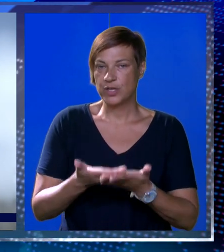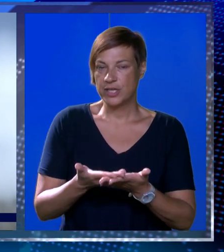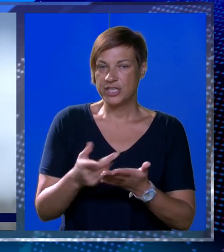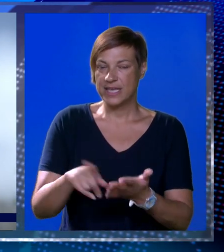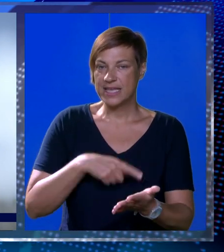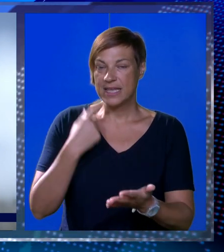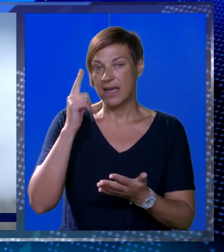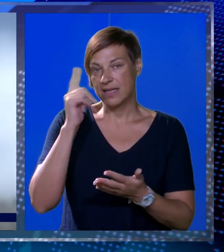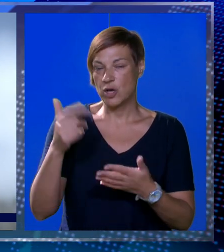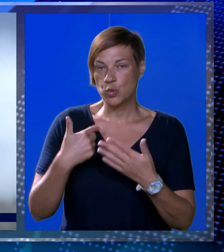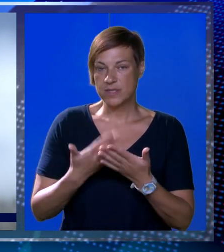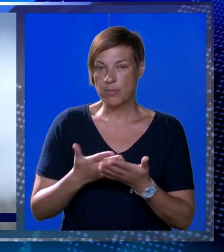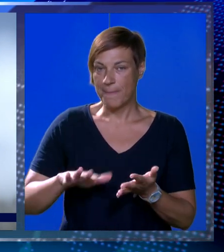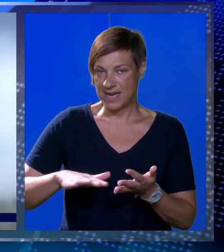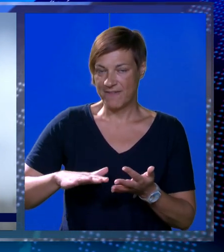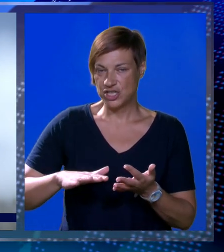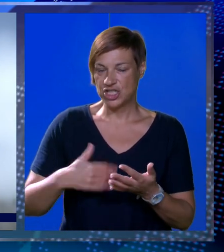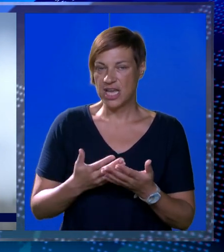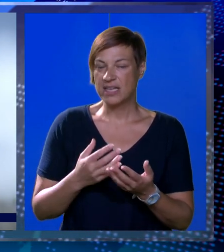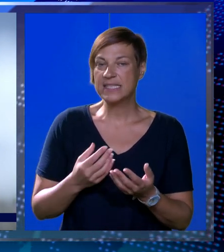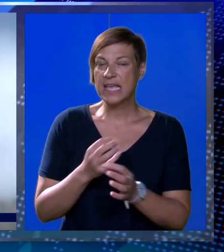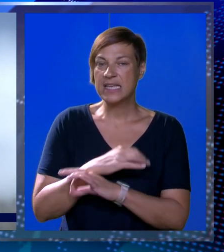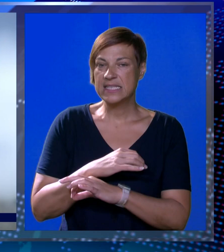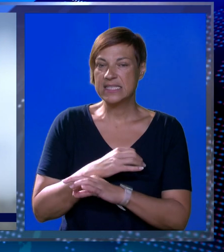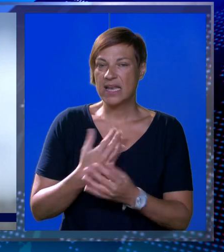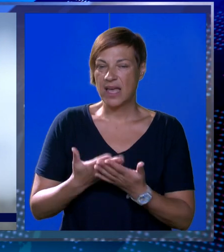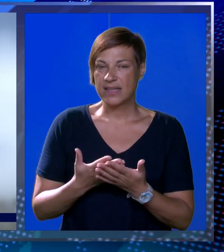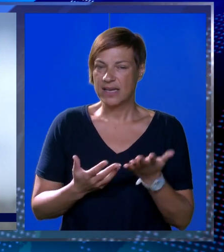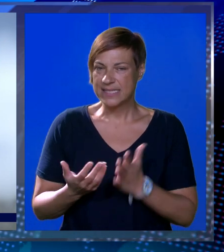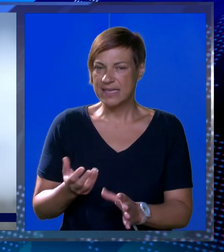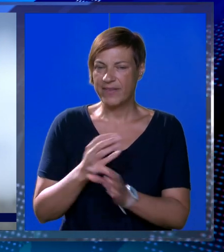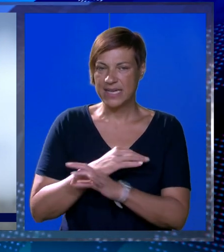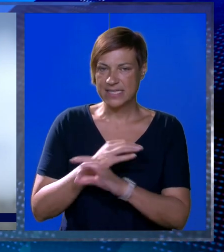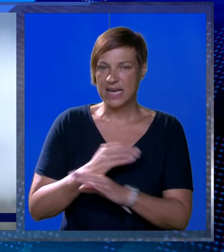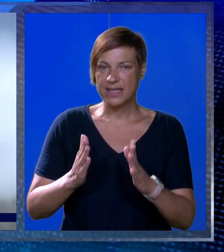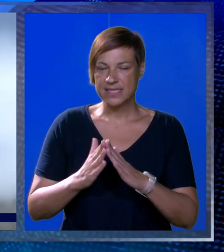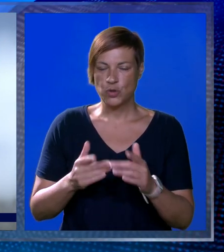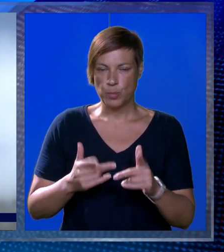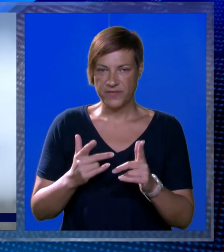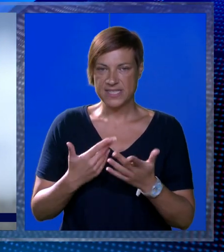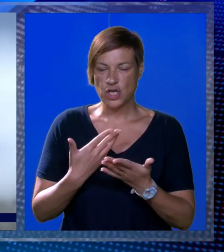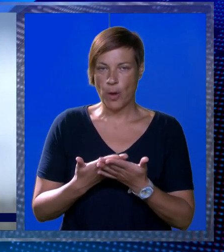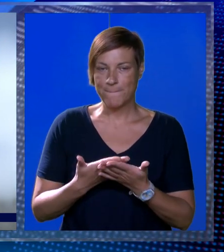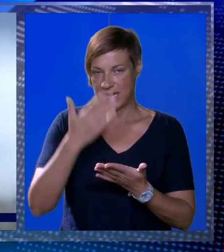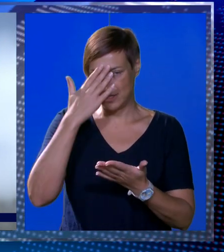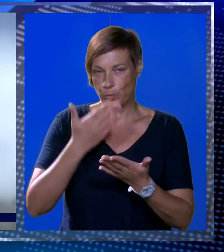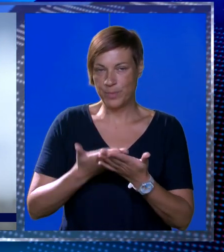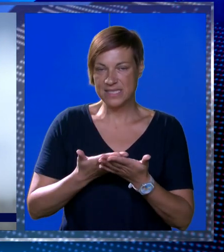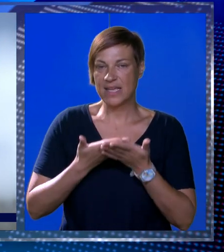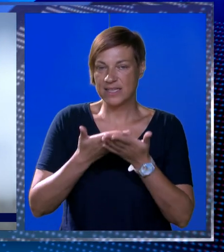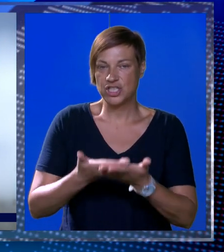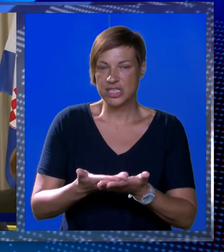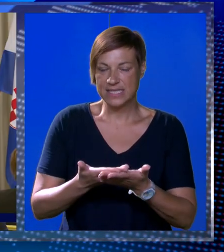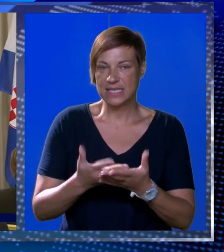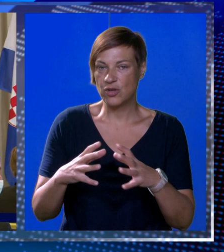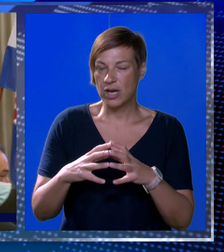održavanje trajne uspomene na njihove vršnjake, stradalu djecu, civilne stradalnike u domovinskom ratu. Priznanje će